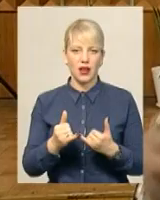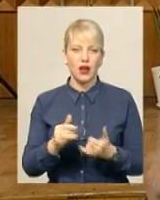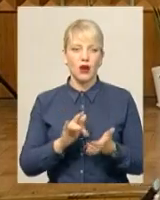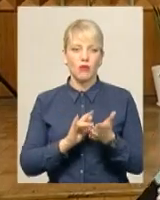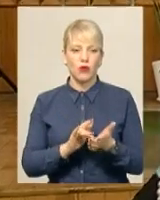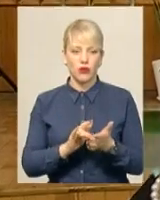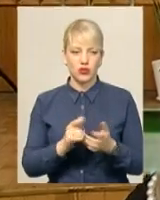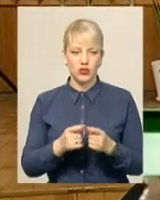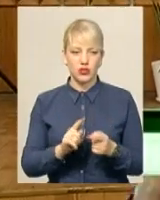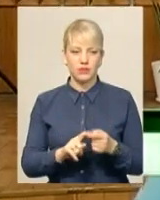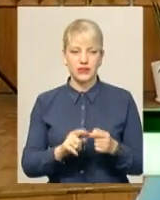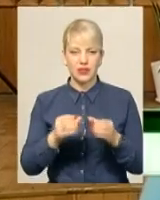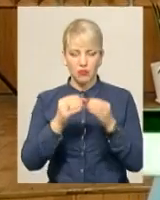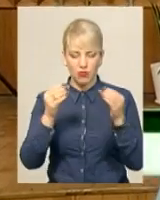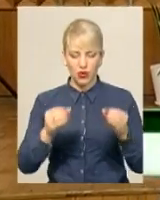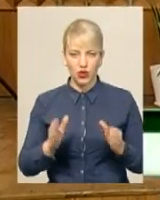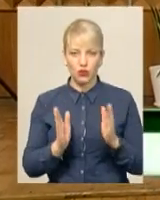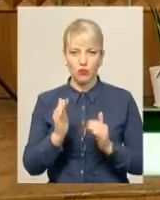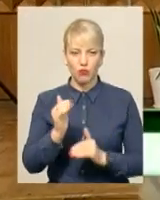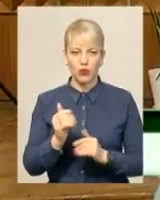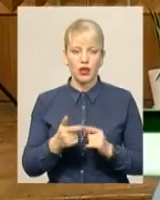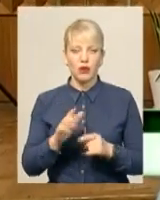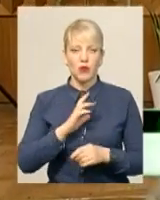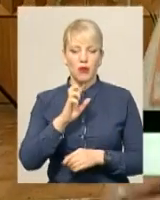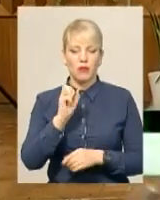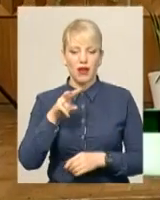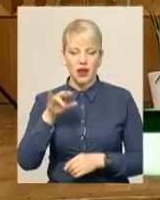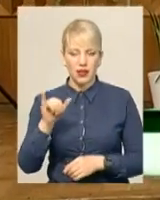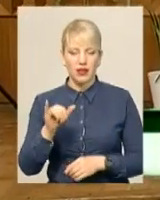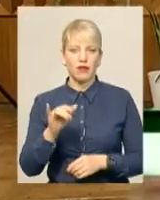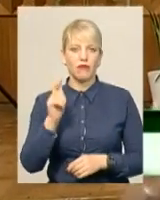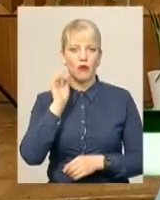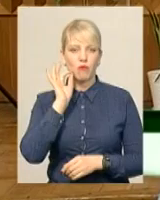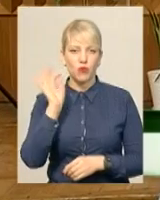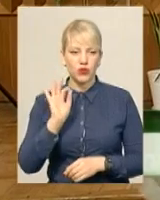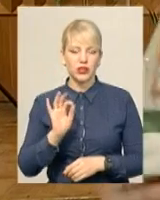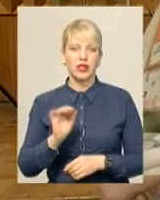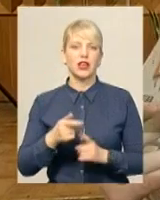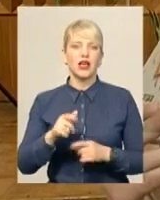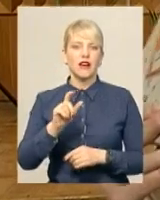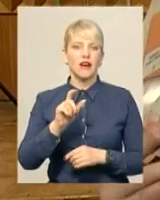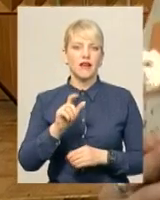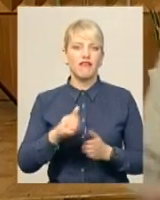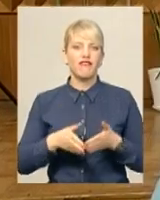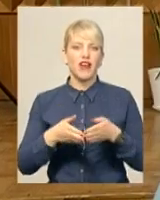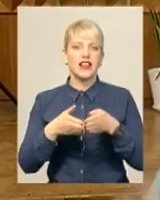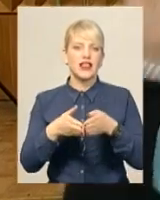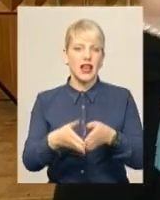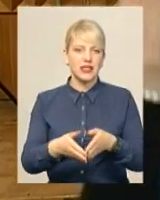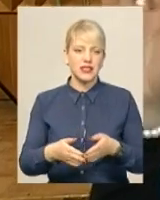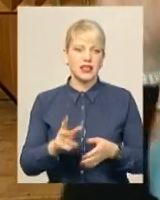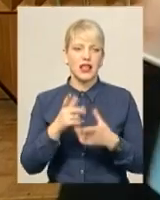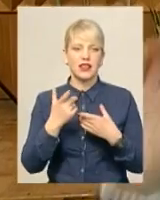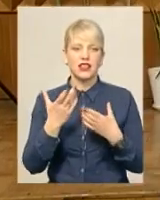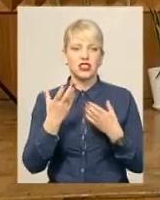сьогодні в такому покет-бук форматі вже побував на острові Балі, в Мюнхені, в Відні, в Венеції, де ще